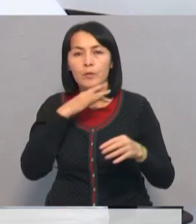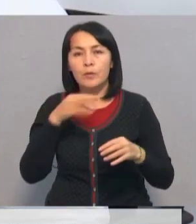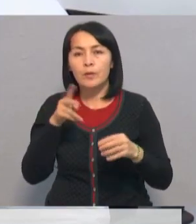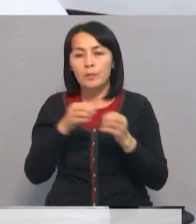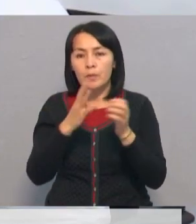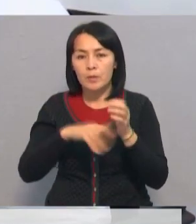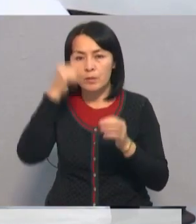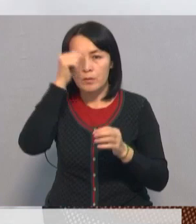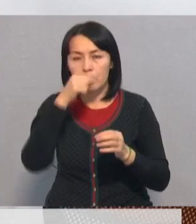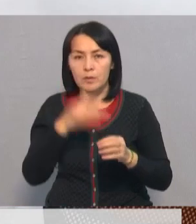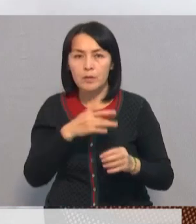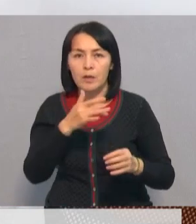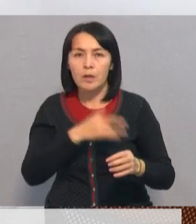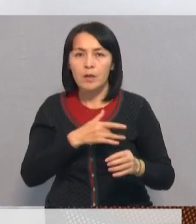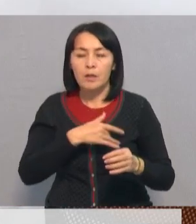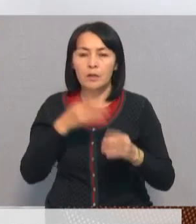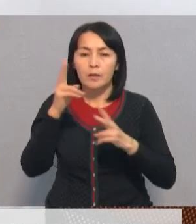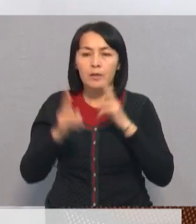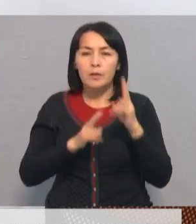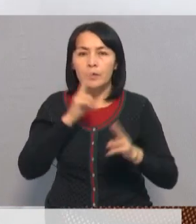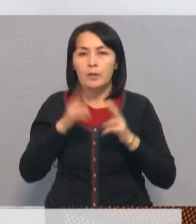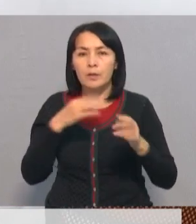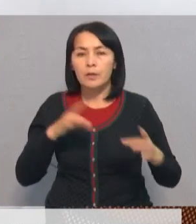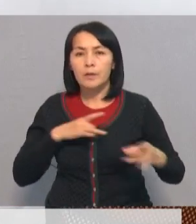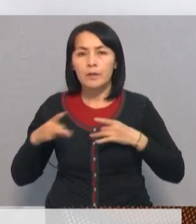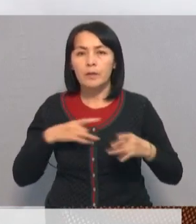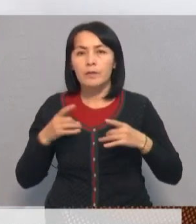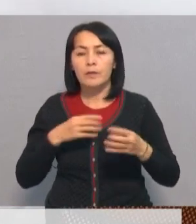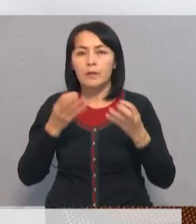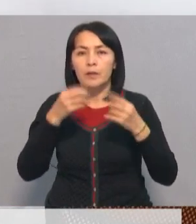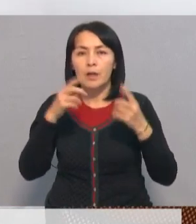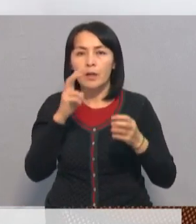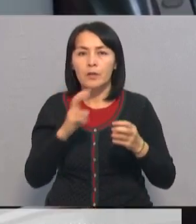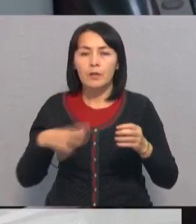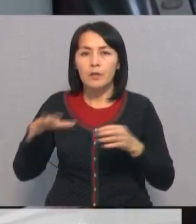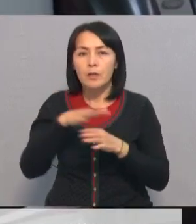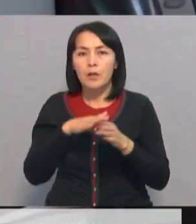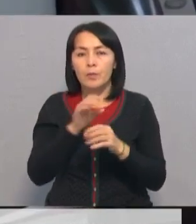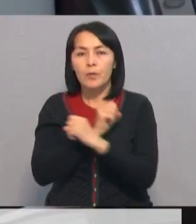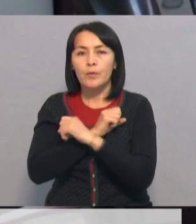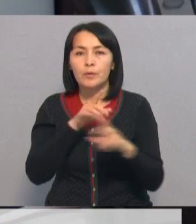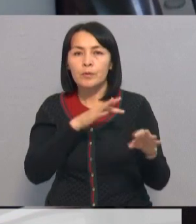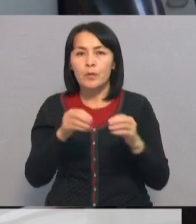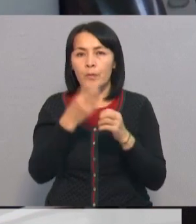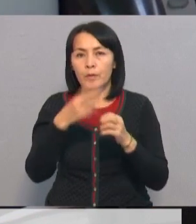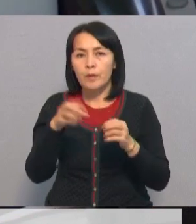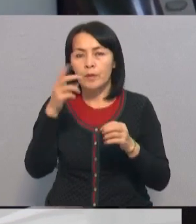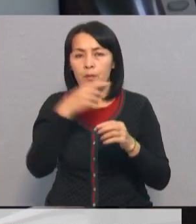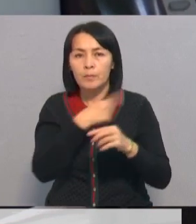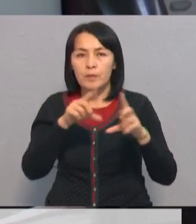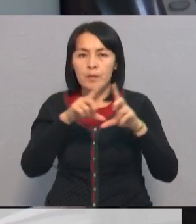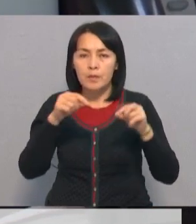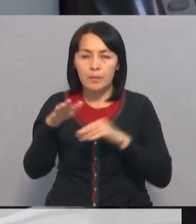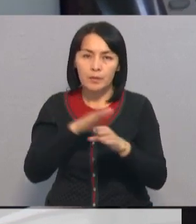2019 жылы кардиологиялық, кардиохирургиялық, неврологиялық, ортопедиялық және жалпы 16 шаралары 12 медициналық